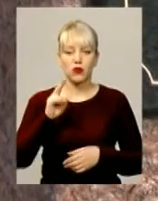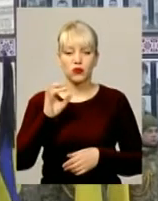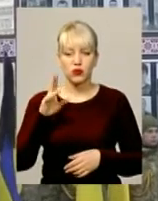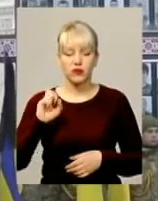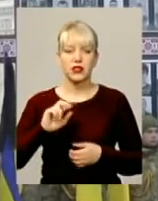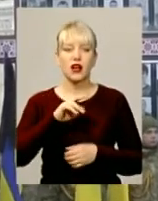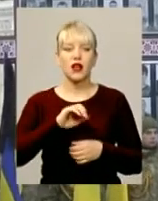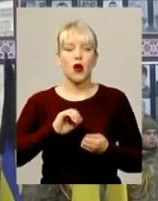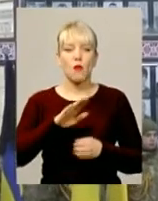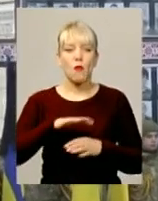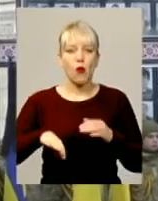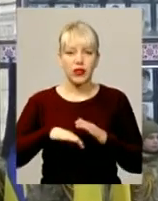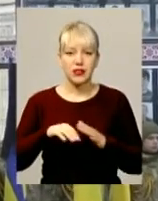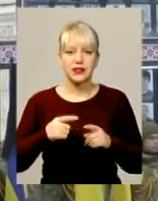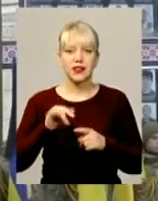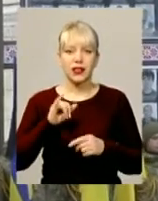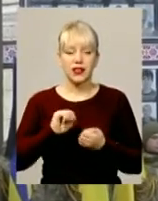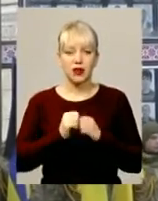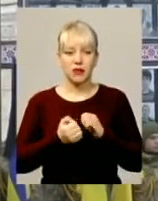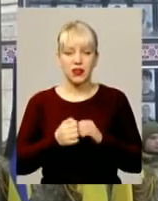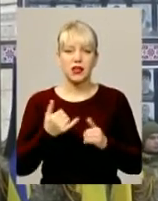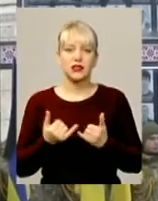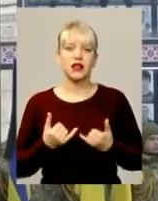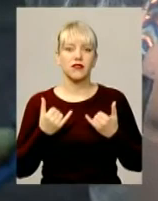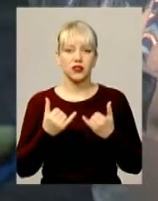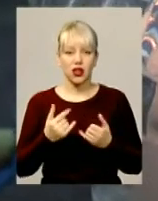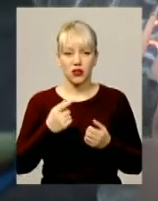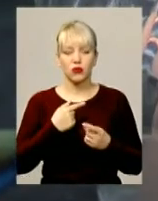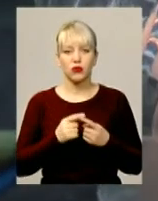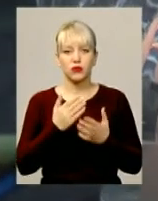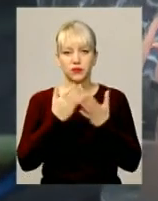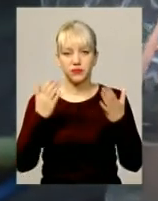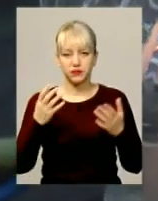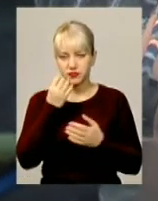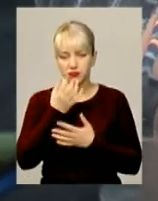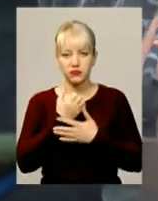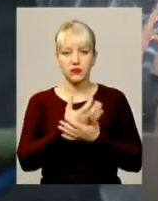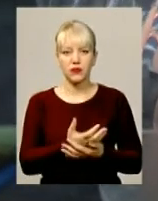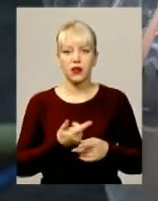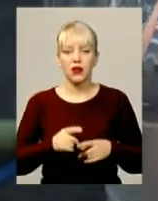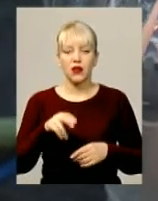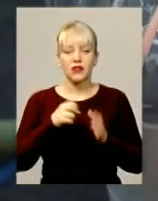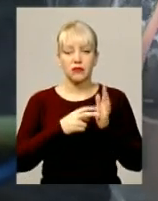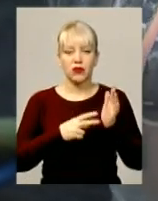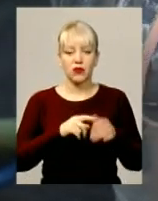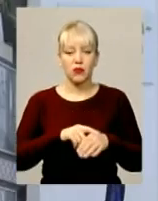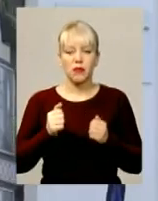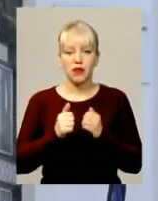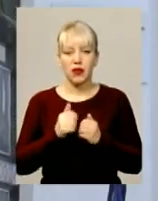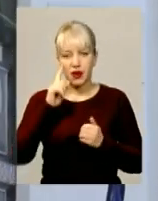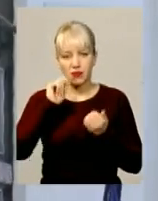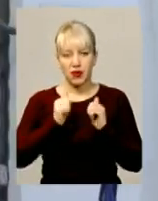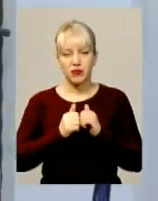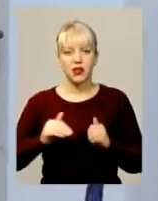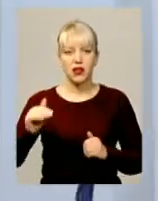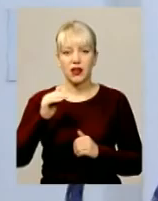Майдан Незалежності. Там учасники маршу покладуть квіти до меморіалу загиблим. О 17-й годині біля пам'ятника Героям Небесної Сотні,